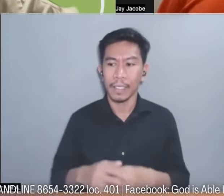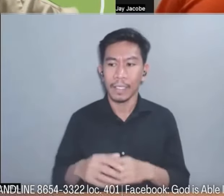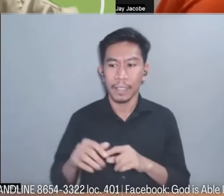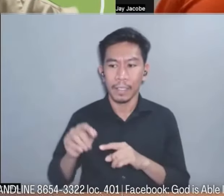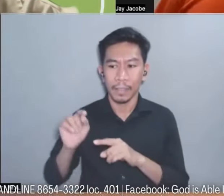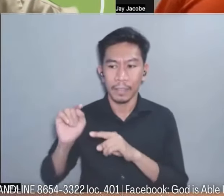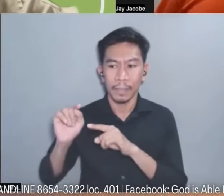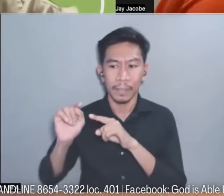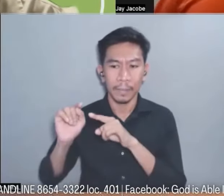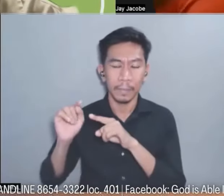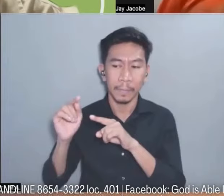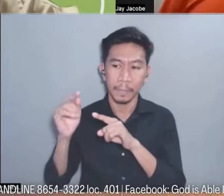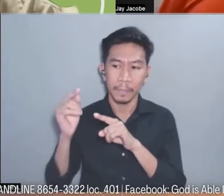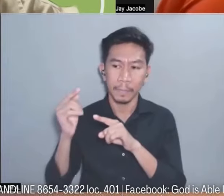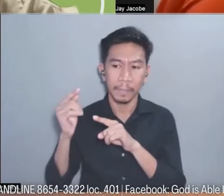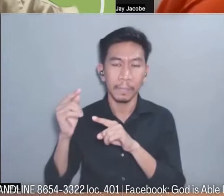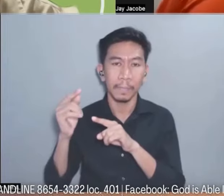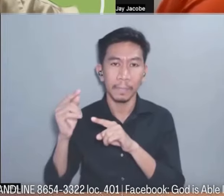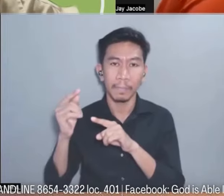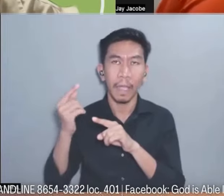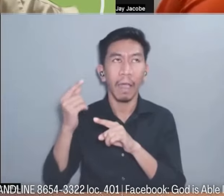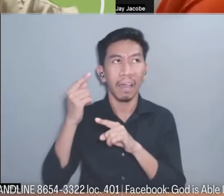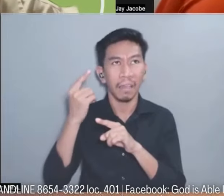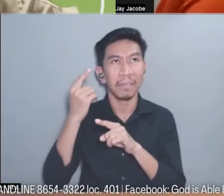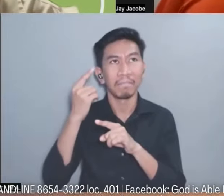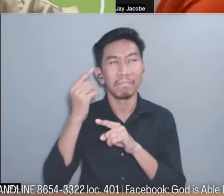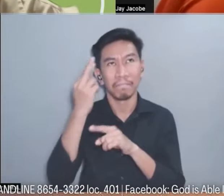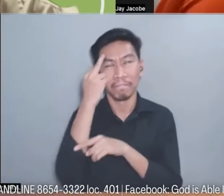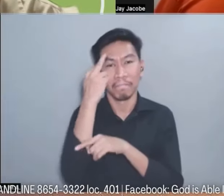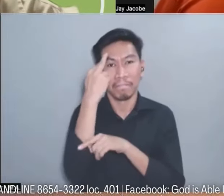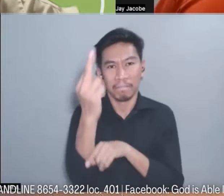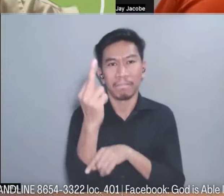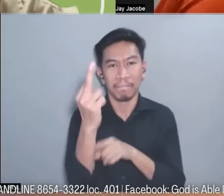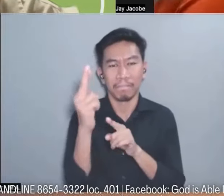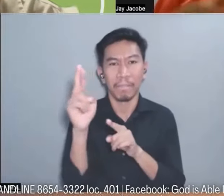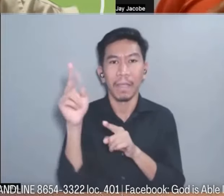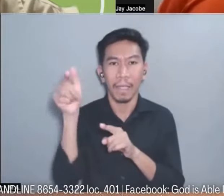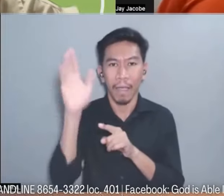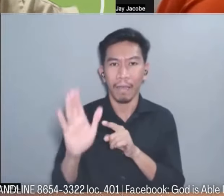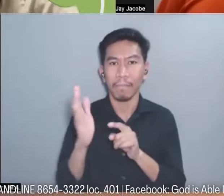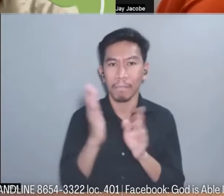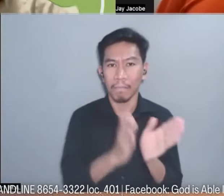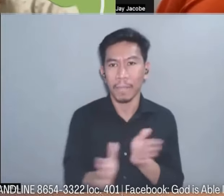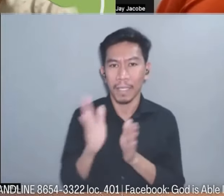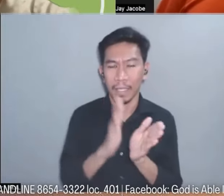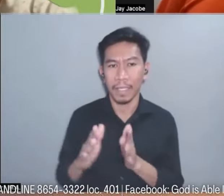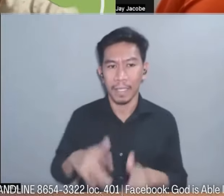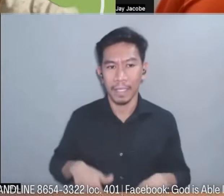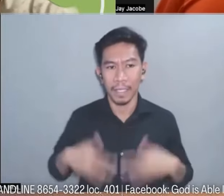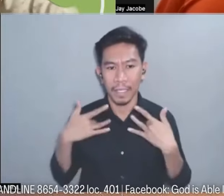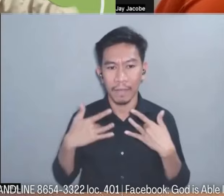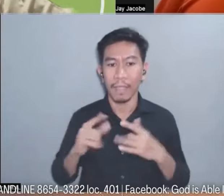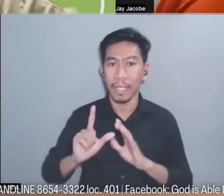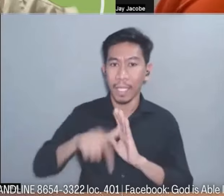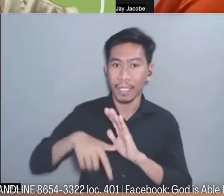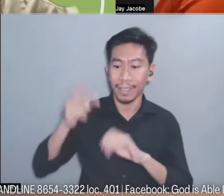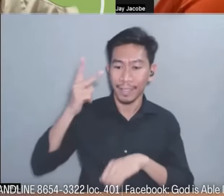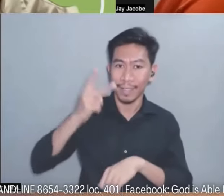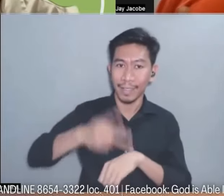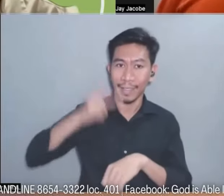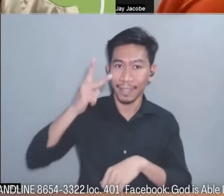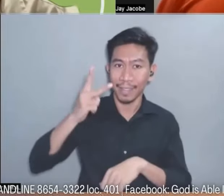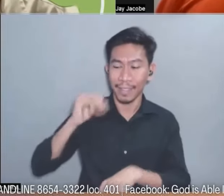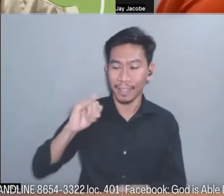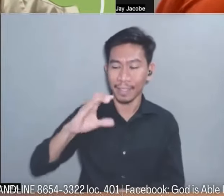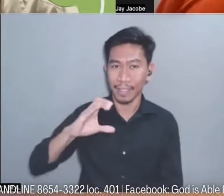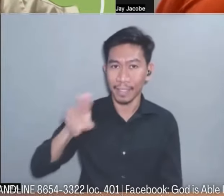ang Diyos sa buhay ko at yung pangalawa naman po na ICO ko na napunta ko na uwi na ako sa accommodation hindi po ako makatulog